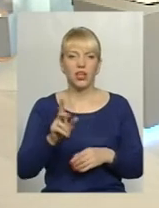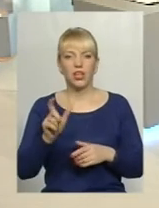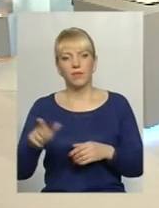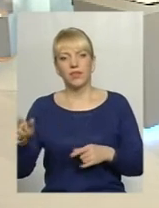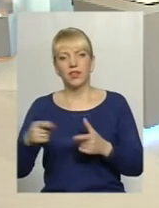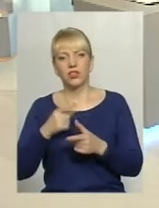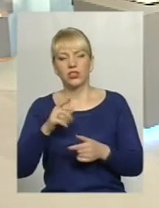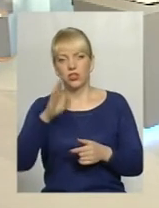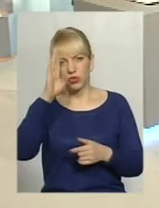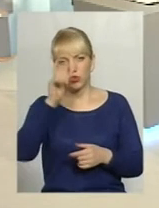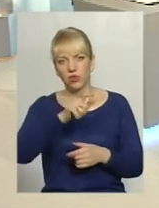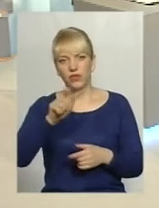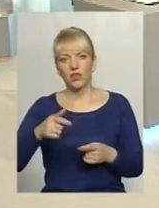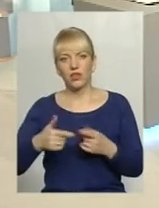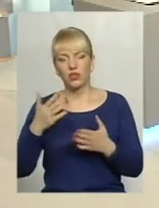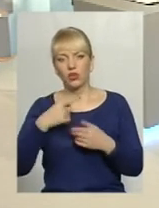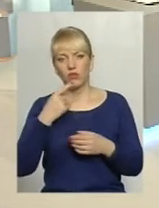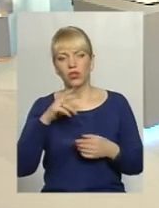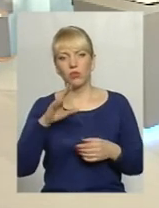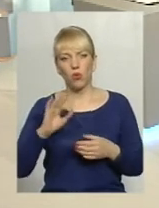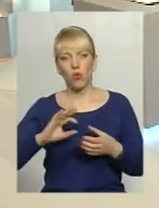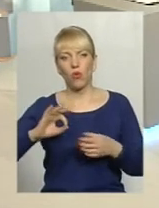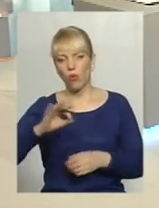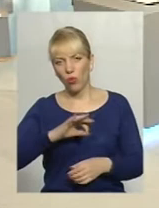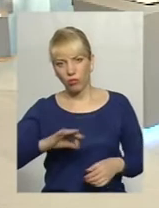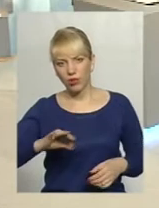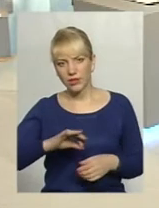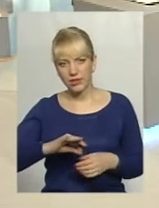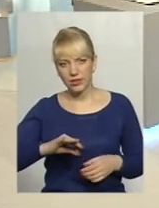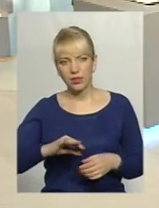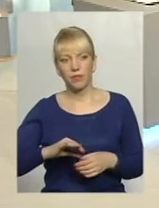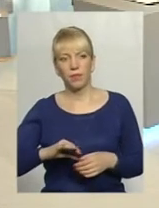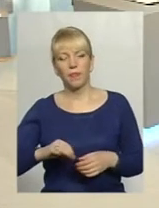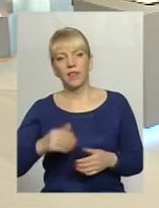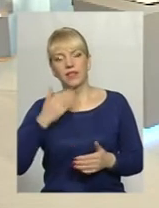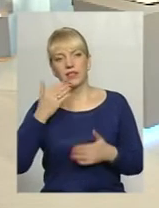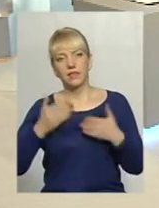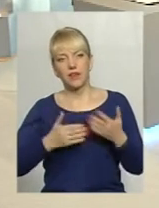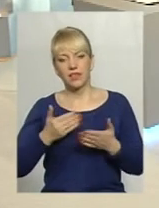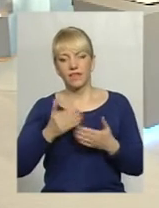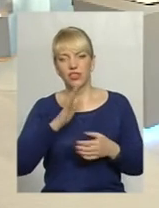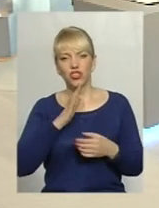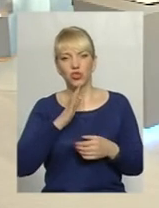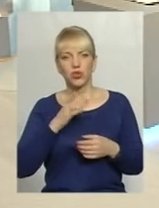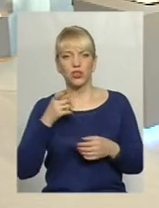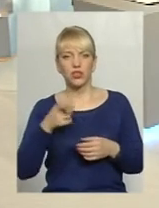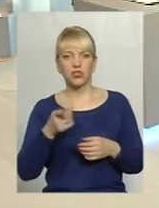області, зараз Мар'яна розкаже цифри по місту, а по області безпосередньо звернень від жінок надійшло